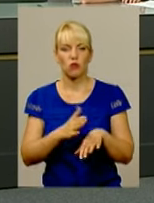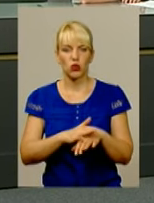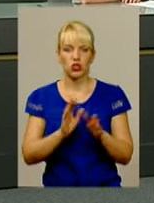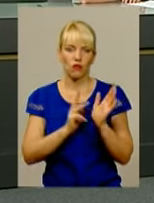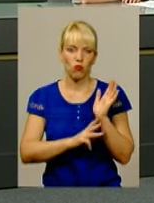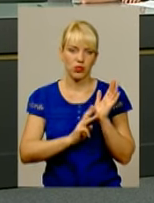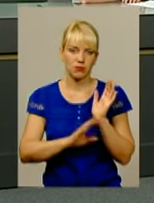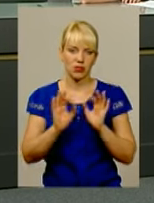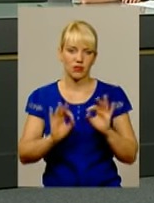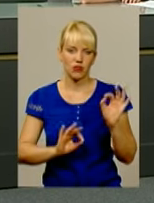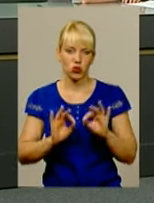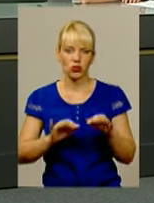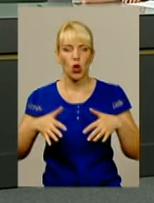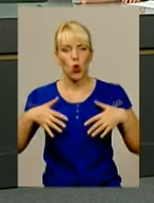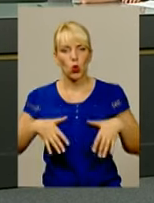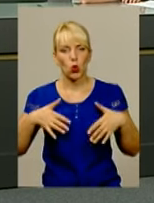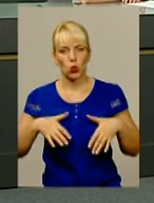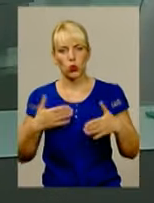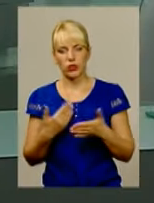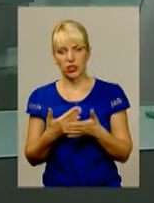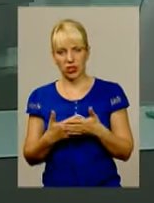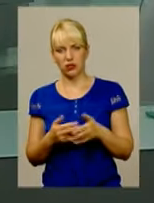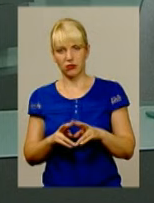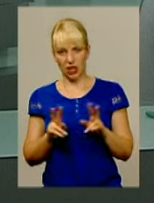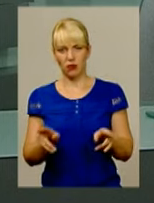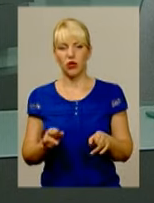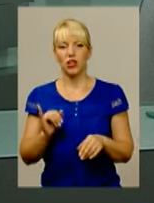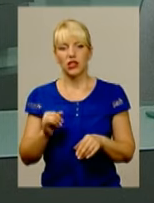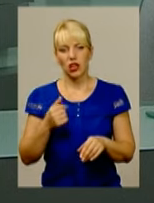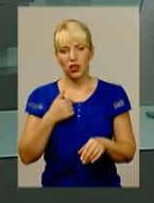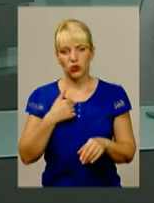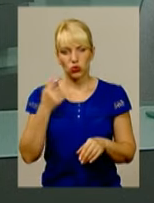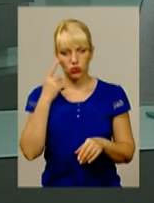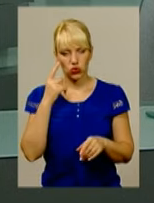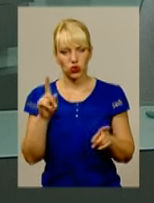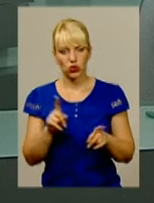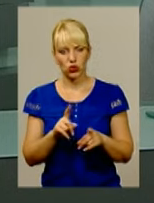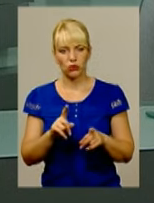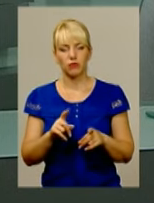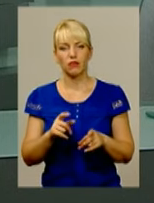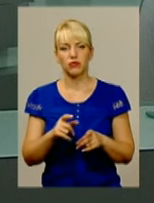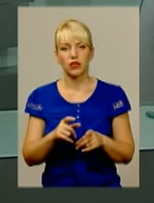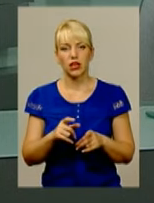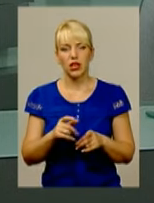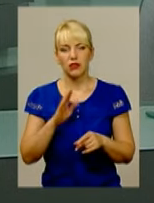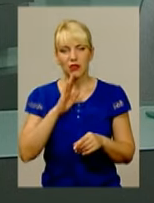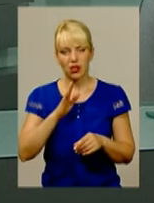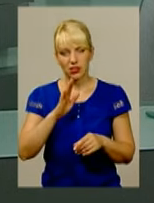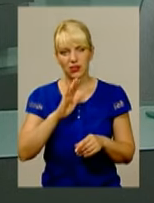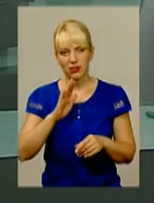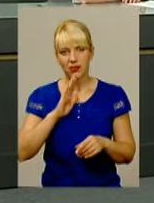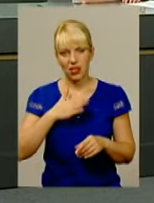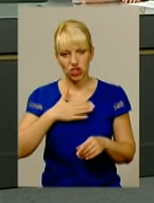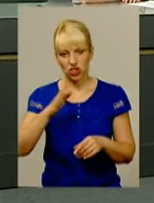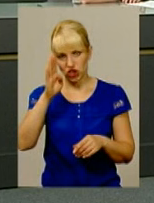відсотків, Грузії, можливо, теж на такому ж самому рівні. Я думаю, що наші жінки, підставляючи плечі, нашим чоловікам зроблять це